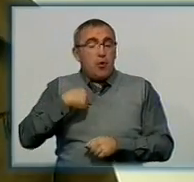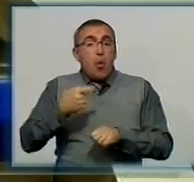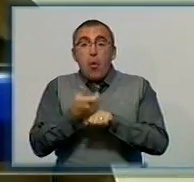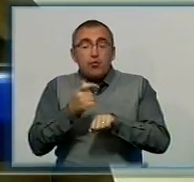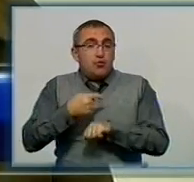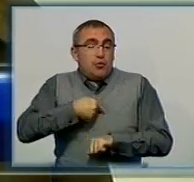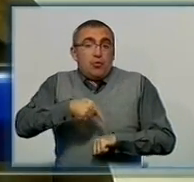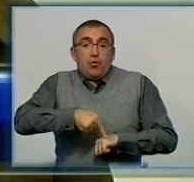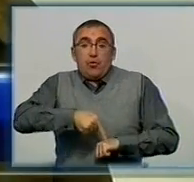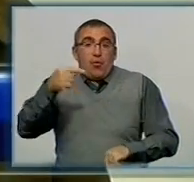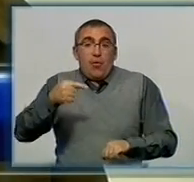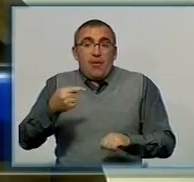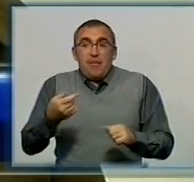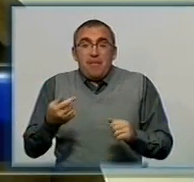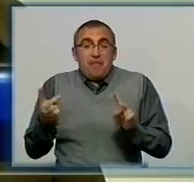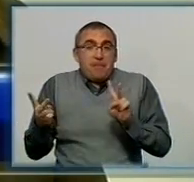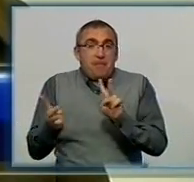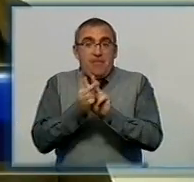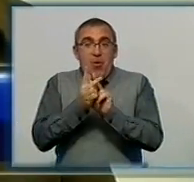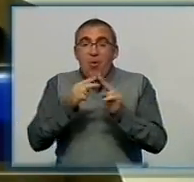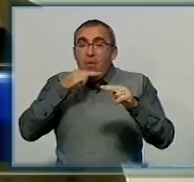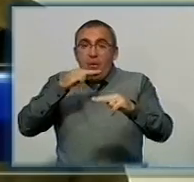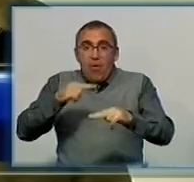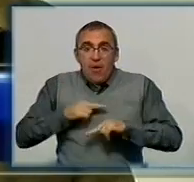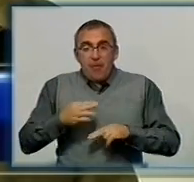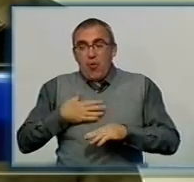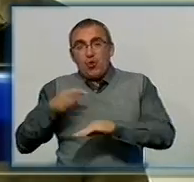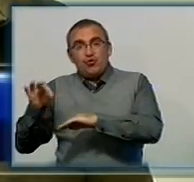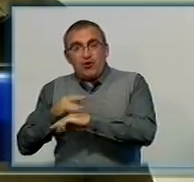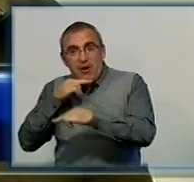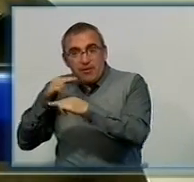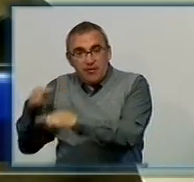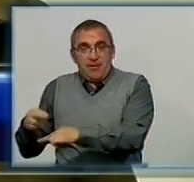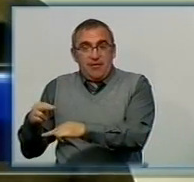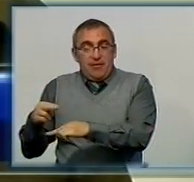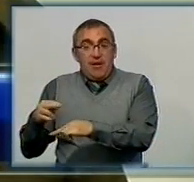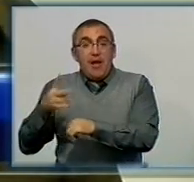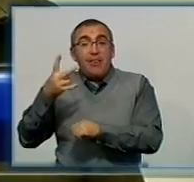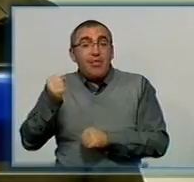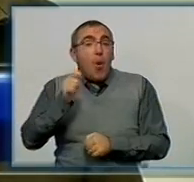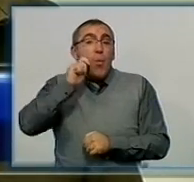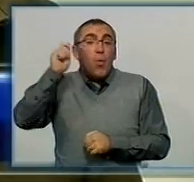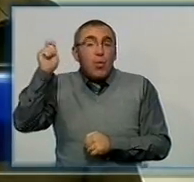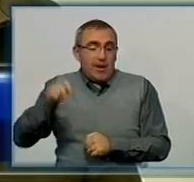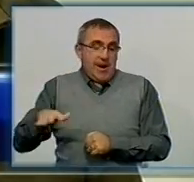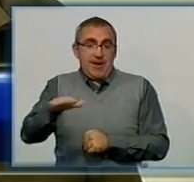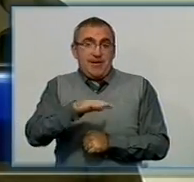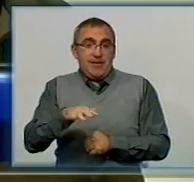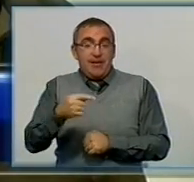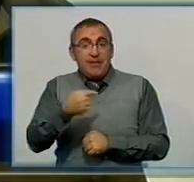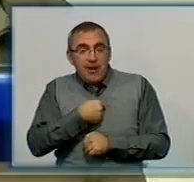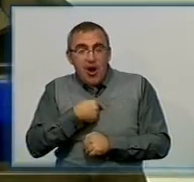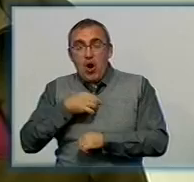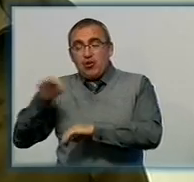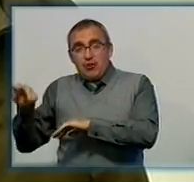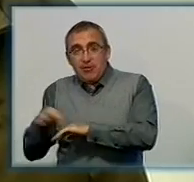прийом, який виконав мені і мої жіне на Україні. Я і жіна,